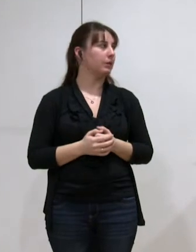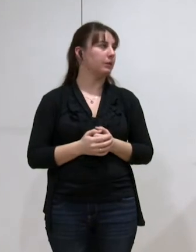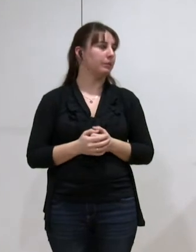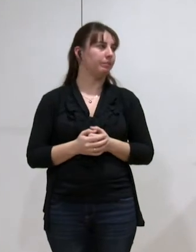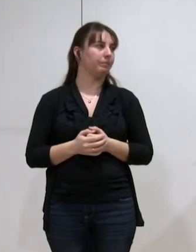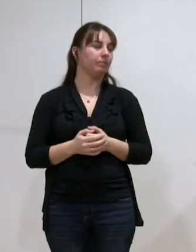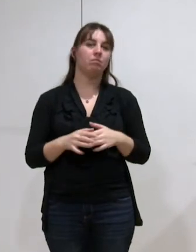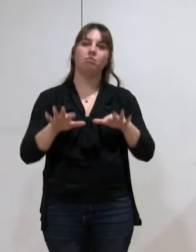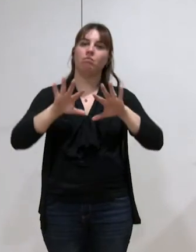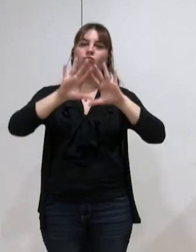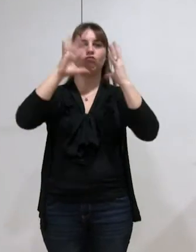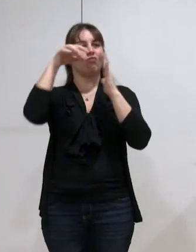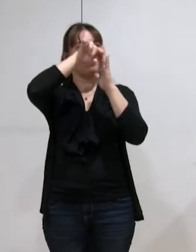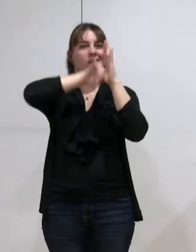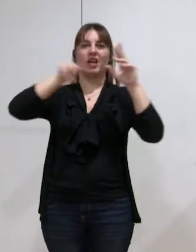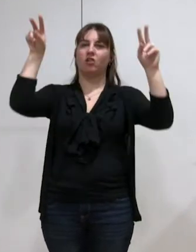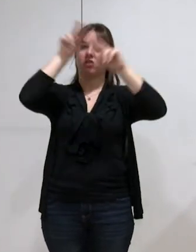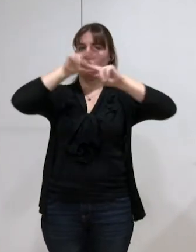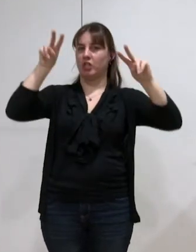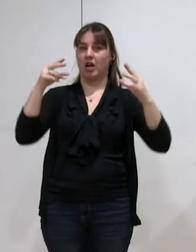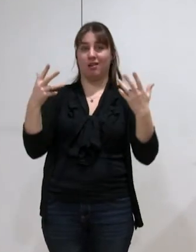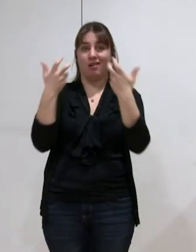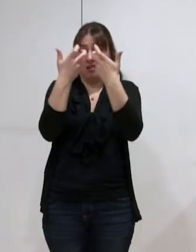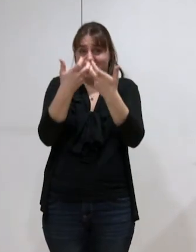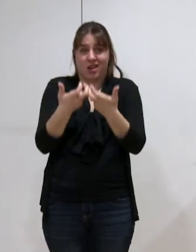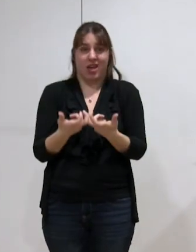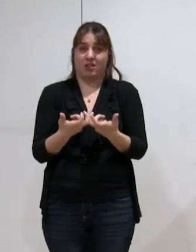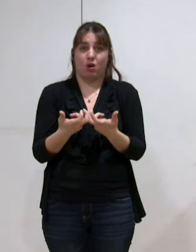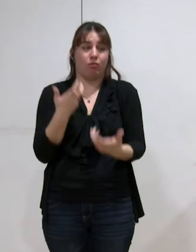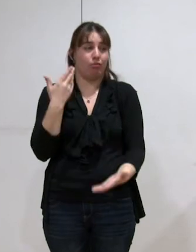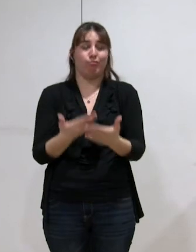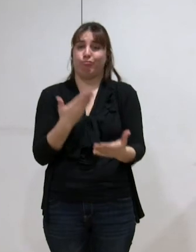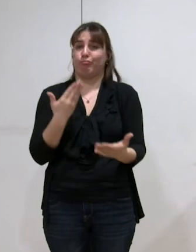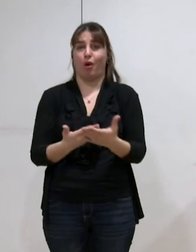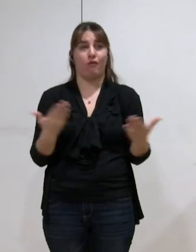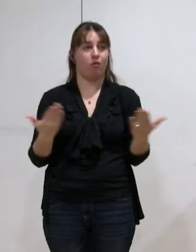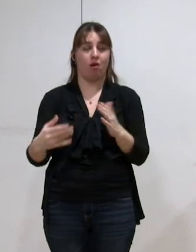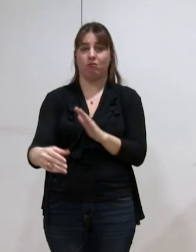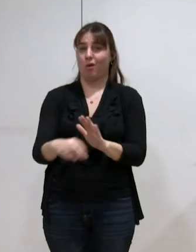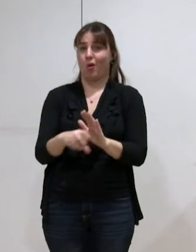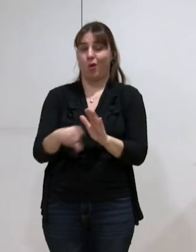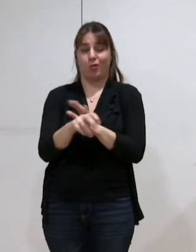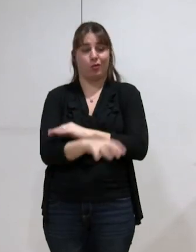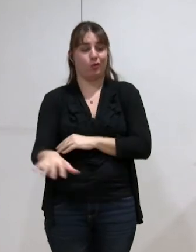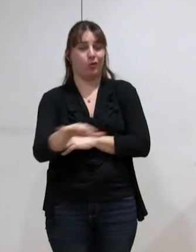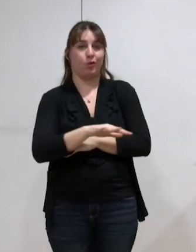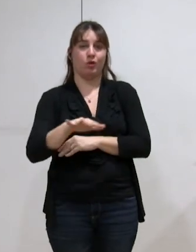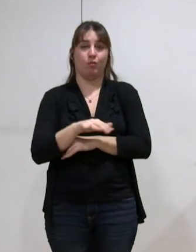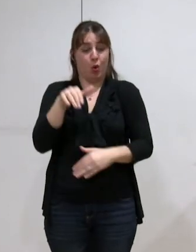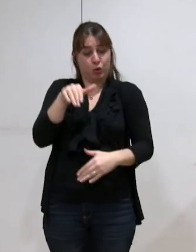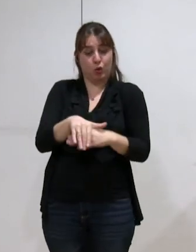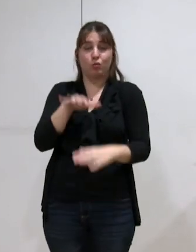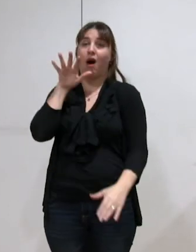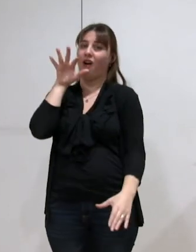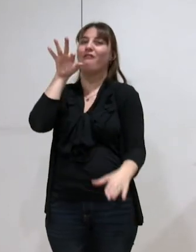au-delà du cadre général, ces exemples montrent bien qu'à Grenoble, aujourd'hui, le vote de ce soir,